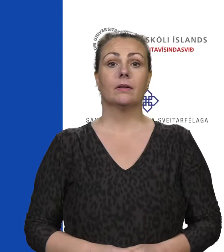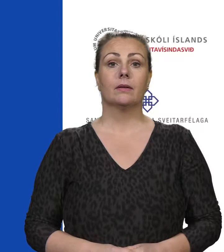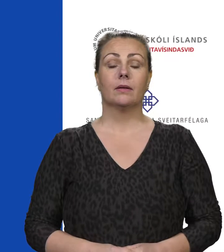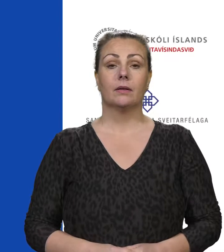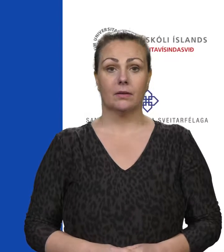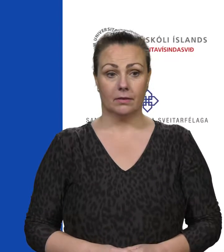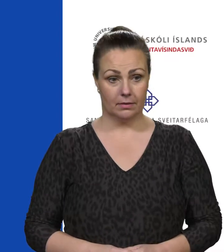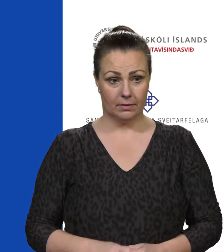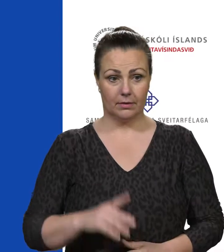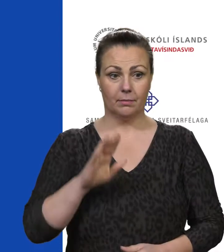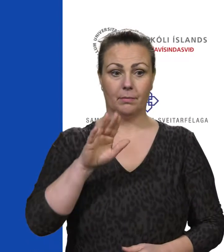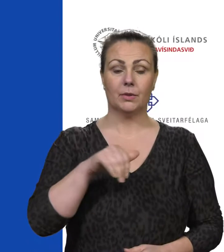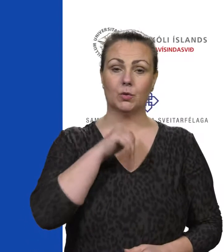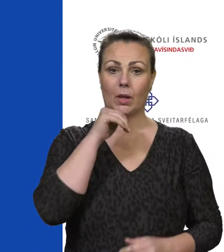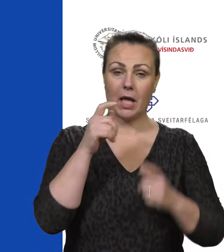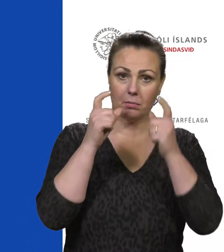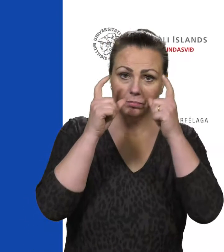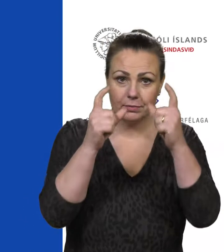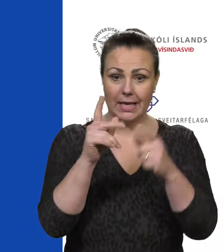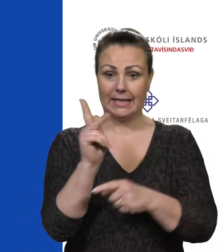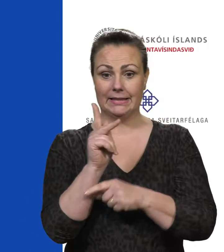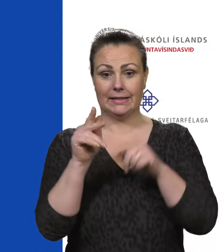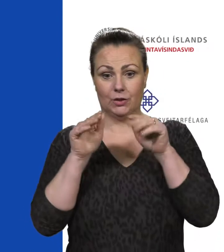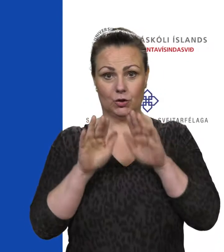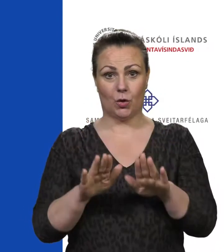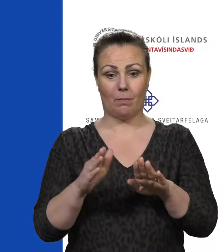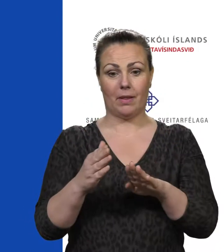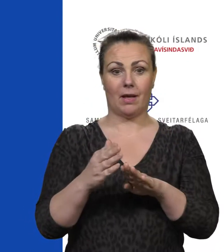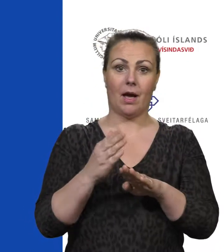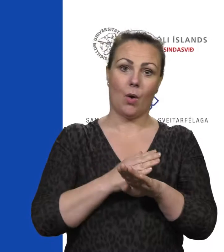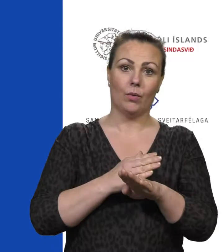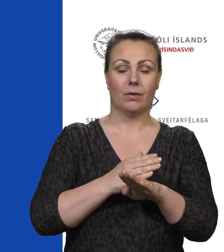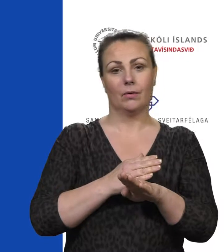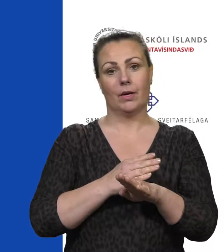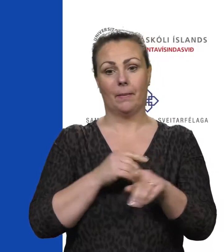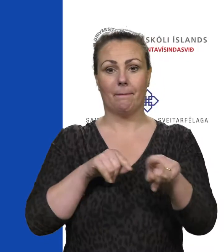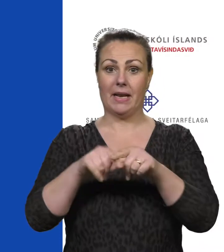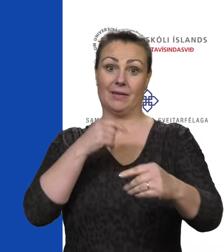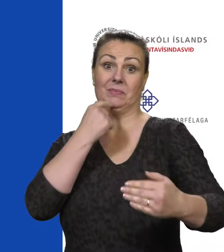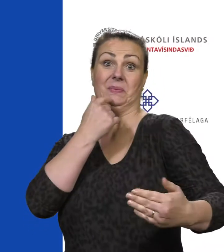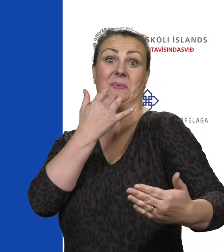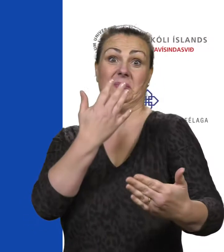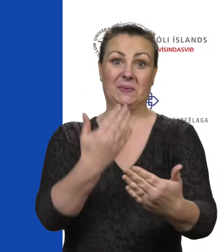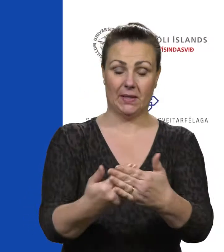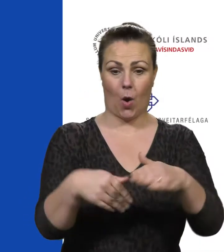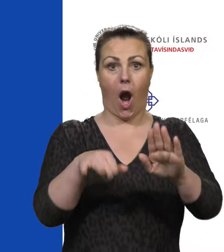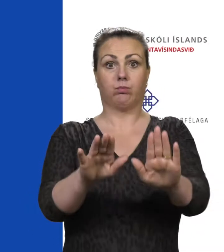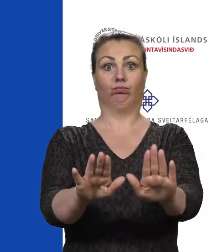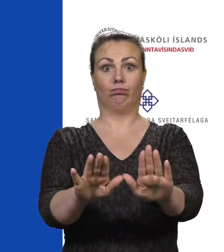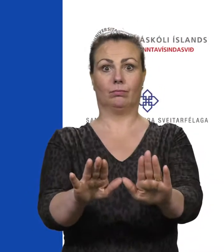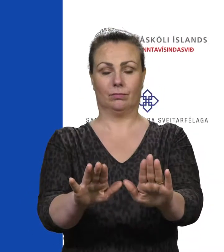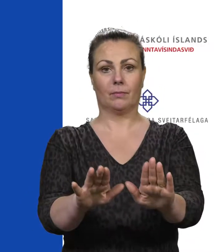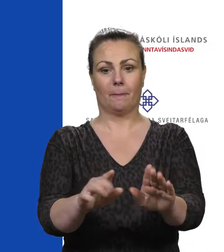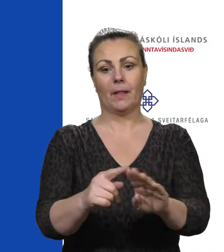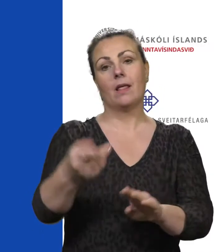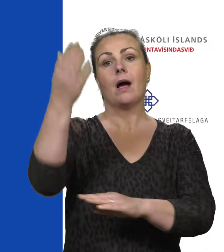Það var allt í áhugavert að Kristín stoppaði sem afa áðan hérna byrjaði að prétika og setja hann í handbrefsuna. Það voru það prestarnir